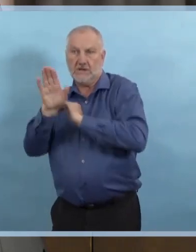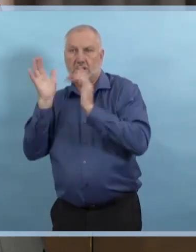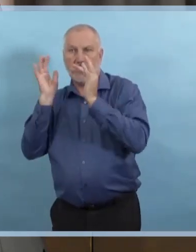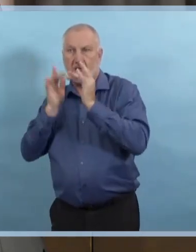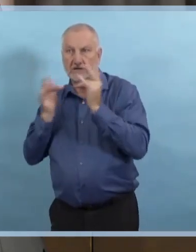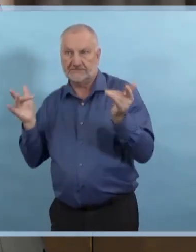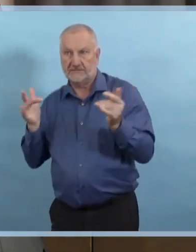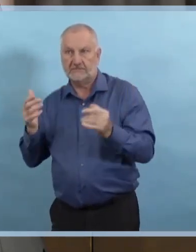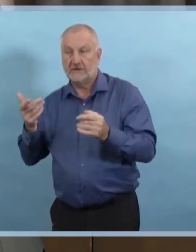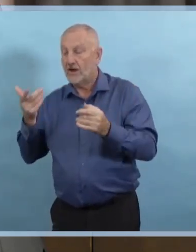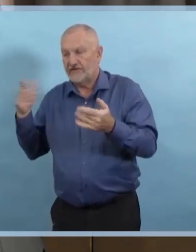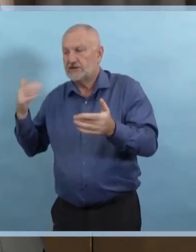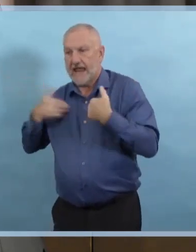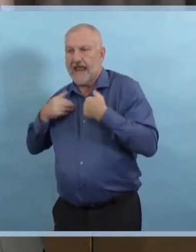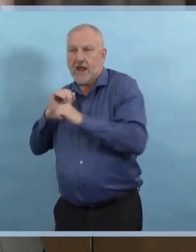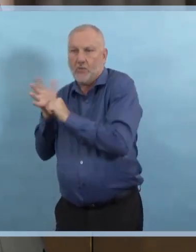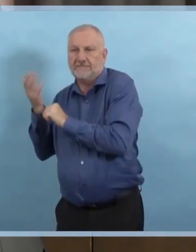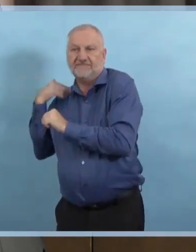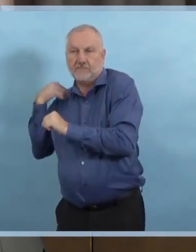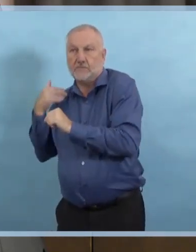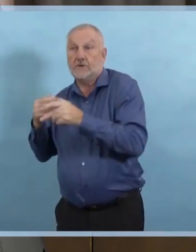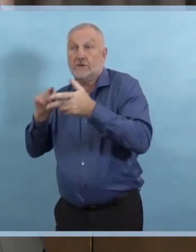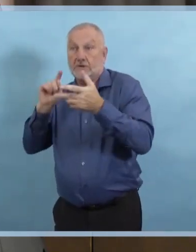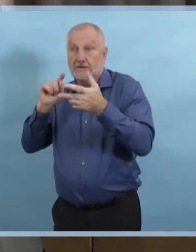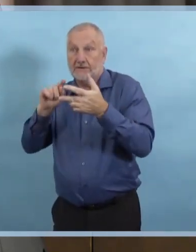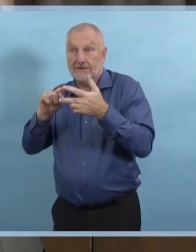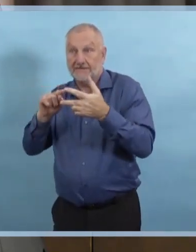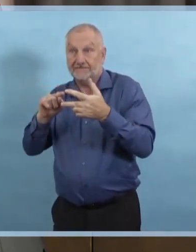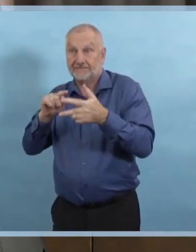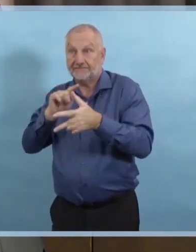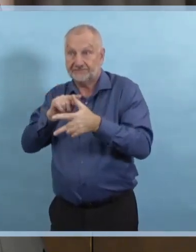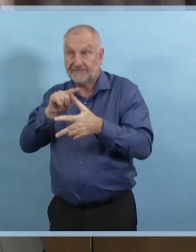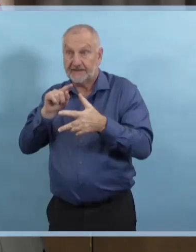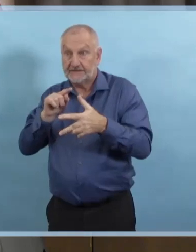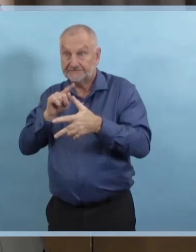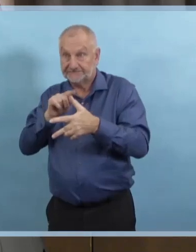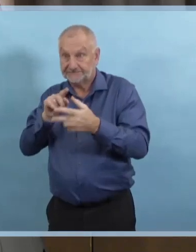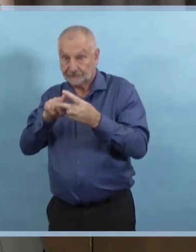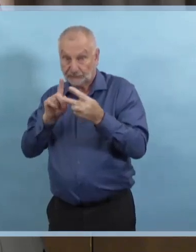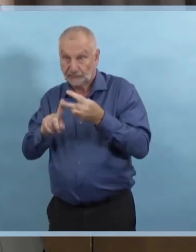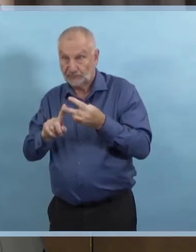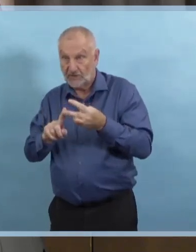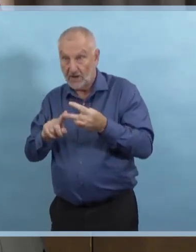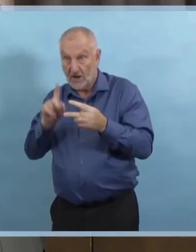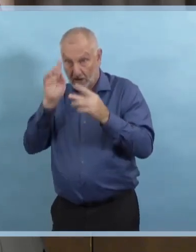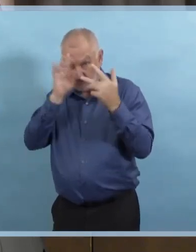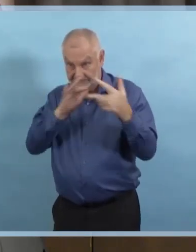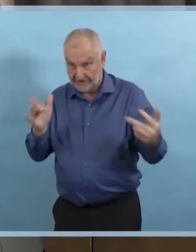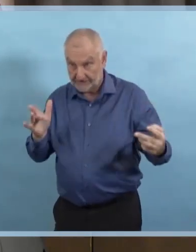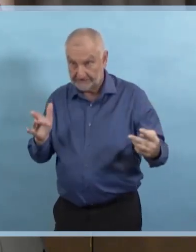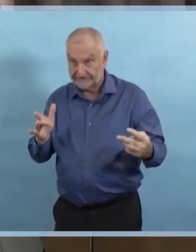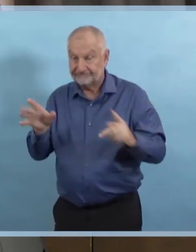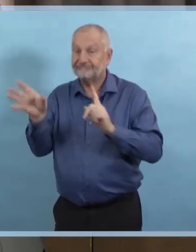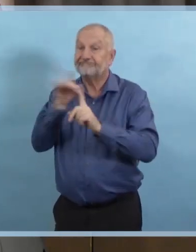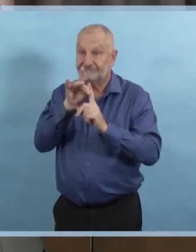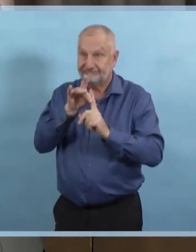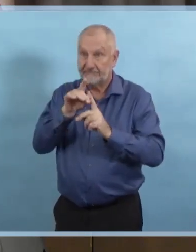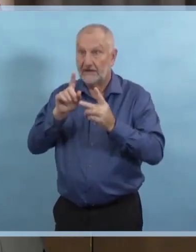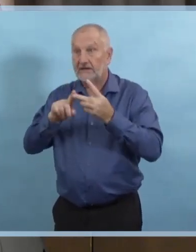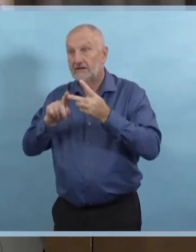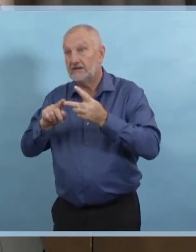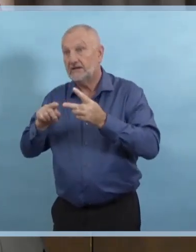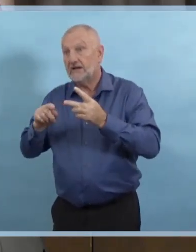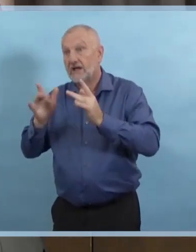acquis à l'hôpital ou qui sont entrés et qui n'étaient peut-être pas symptomatiques. Donc, nous avons des maladies,